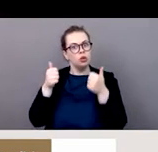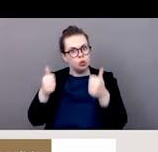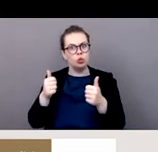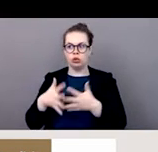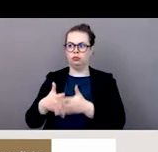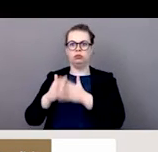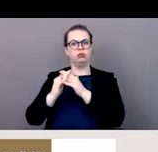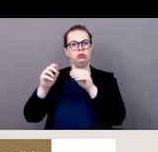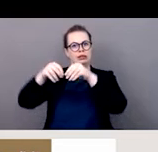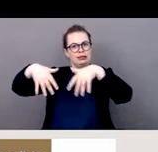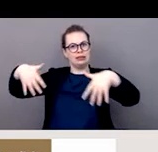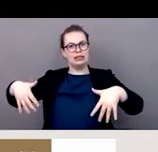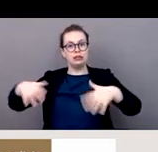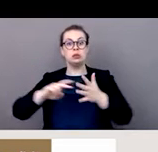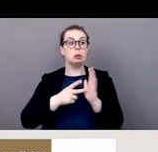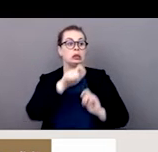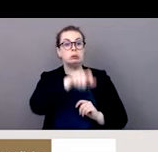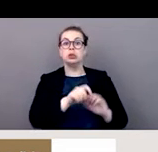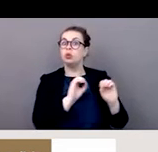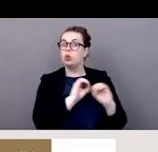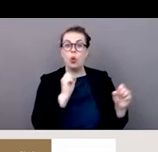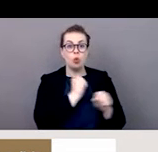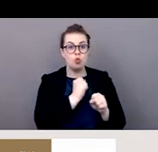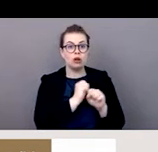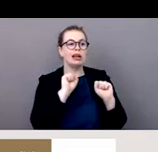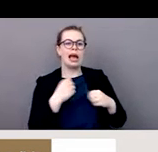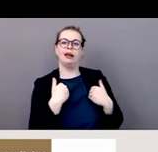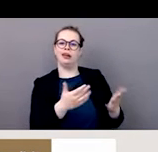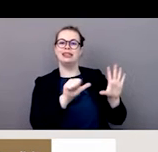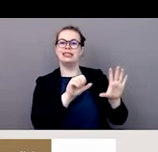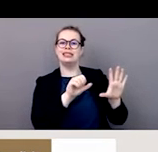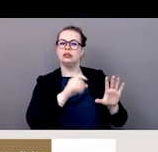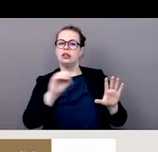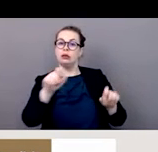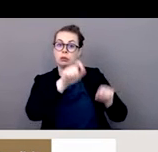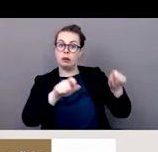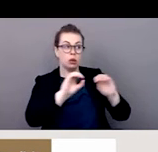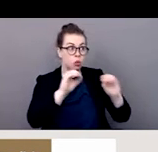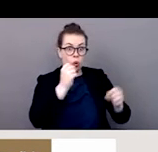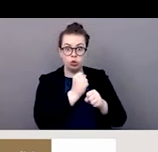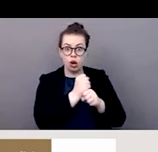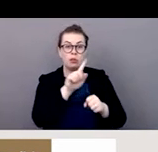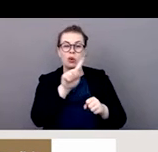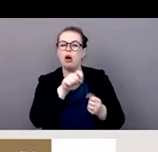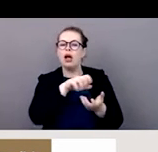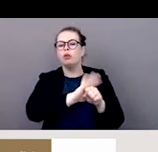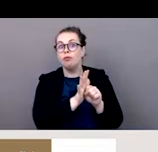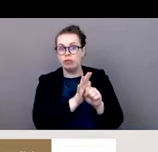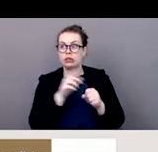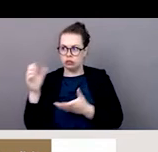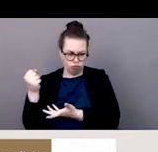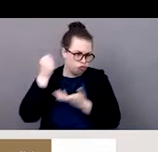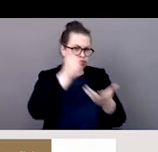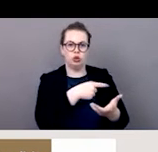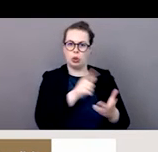sécuritaires qui ont été faites aussi bien que des allocations pour le chômage et pour les travailleurs qui ont perdu leurs emplois